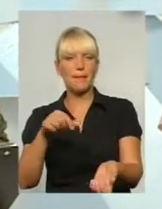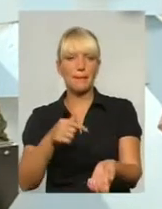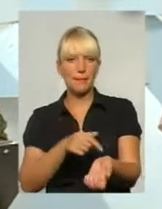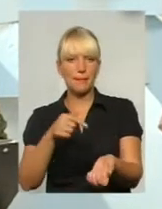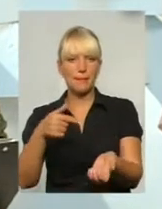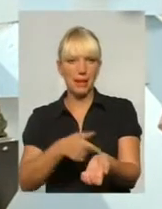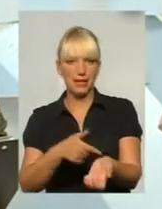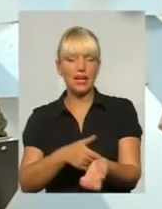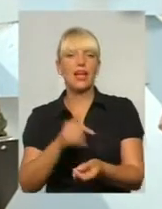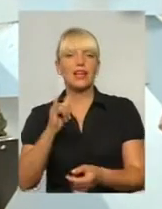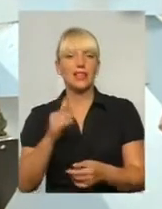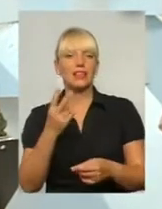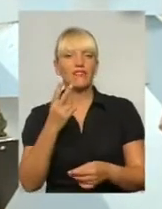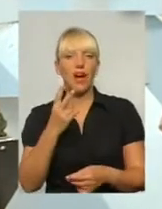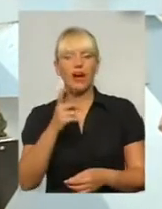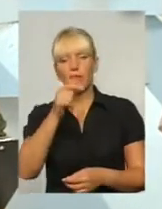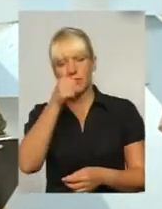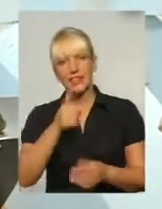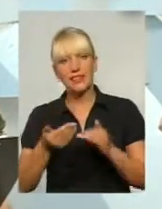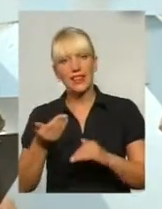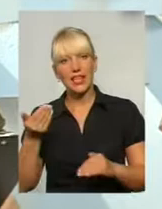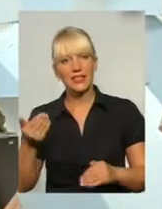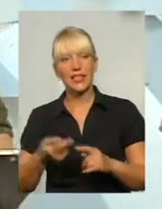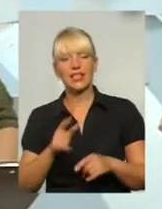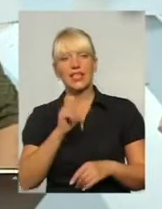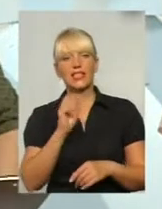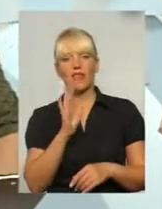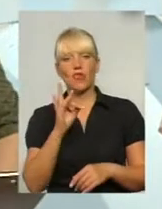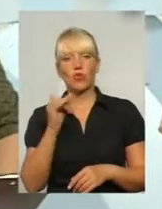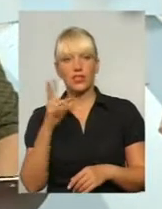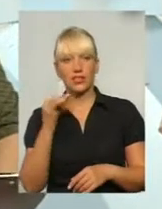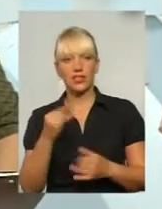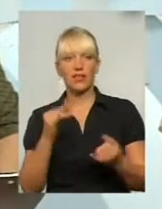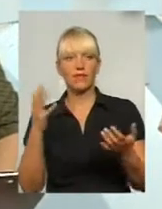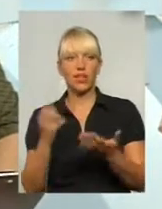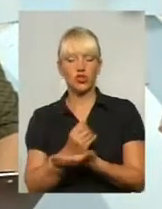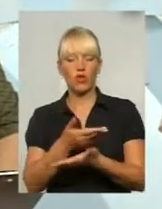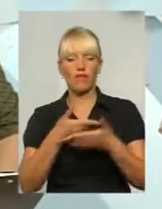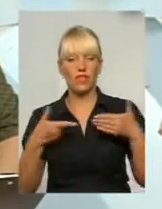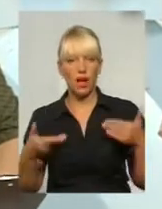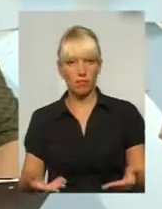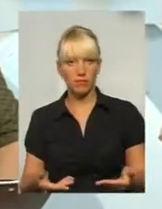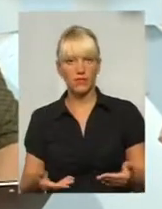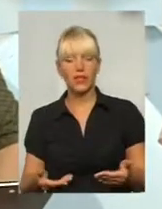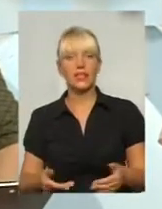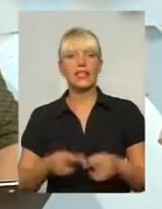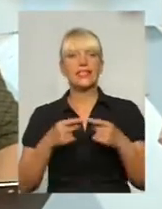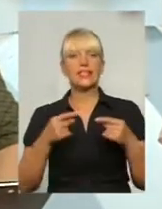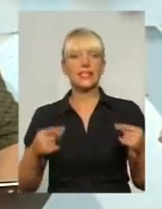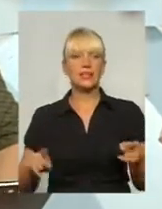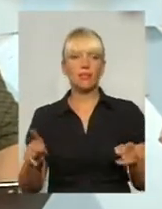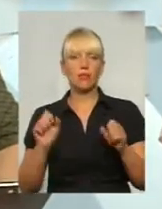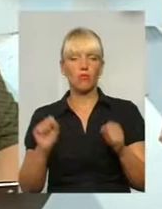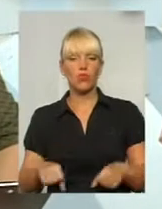місяці назад Завроцький знайшов нам засоби, якими